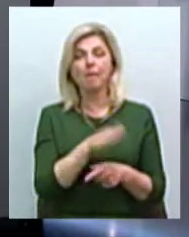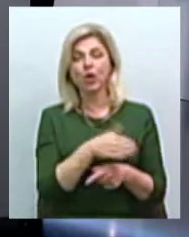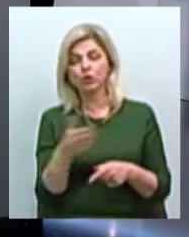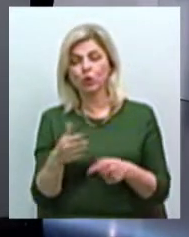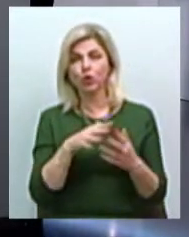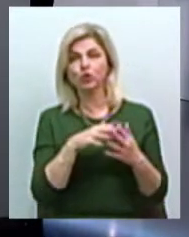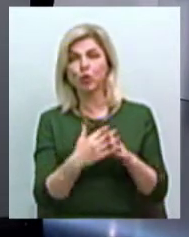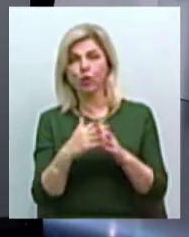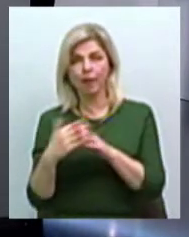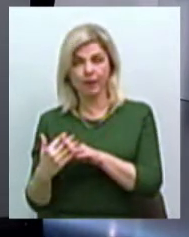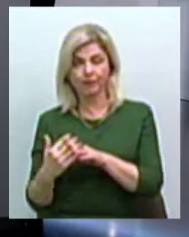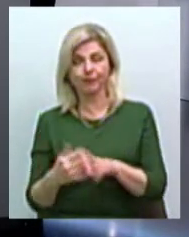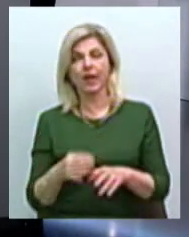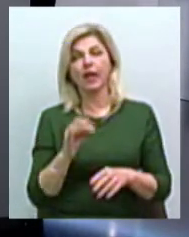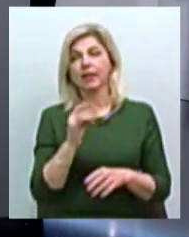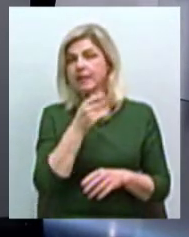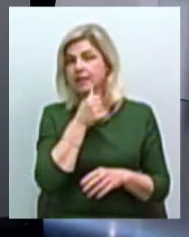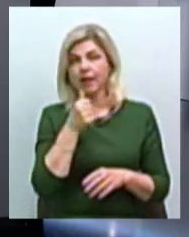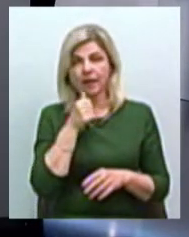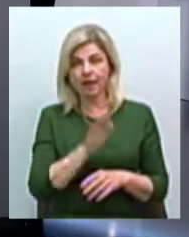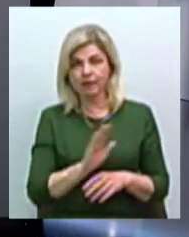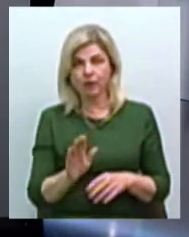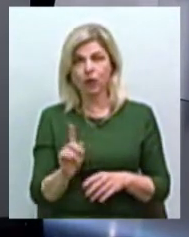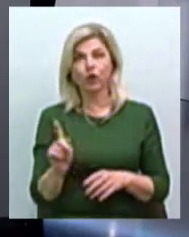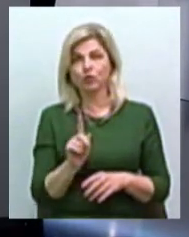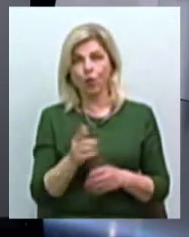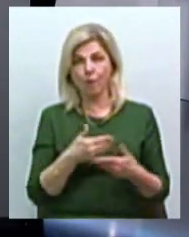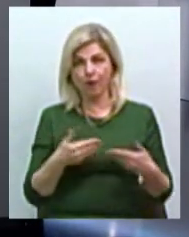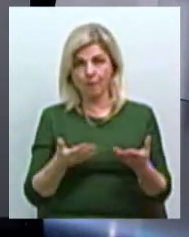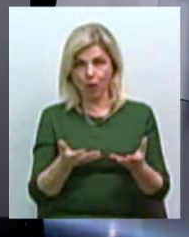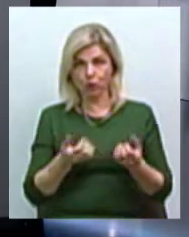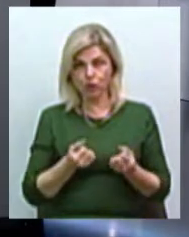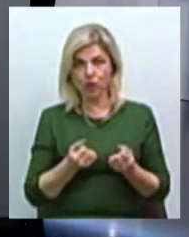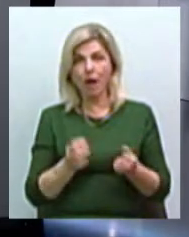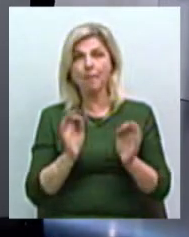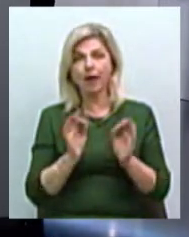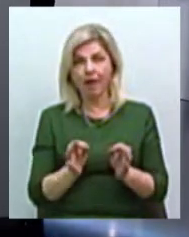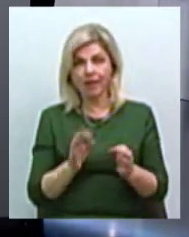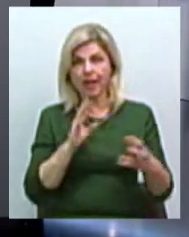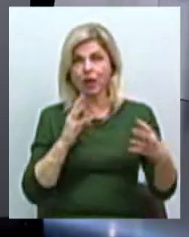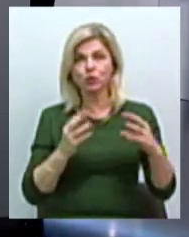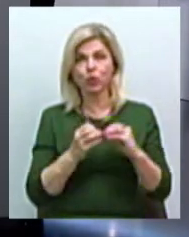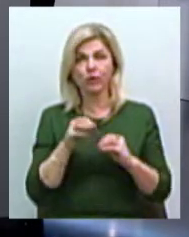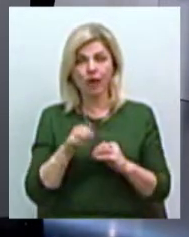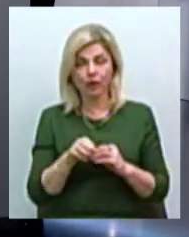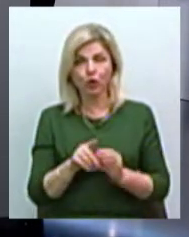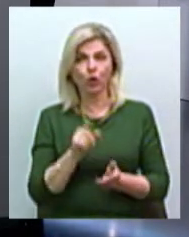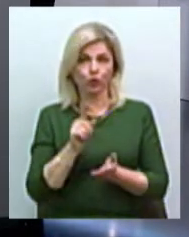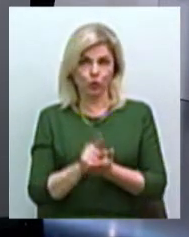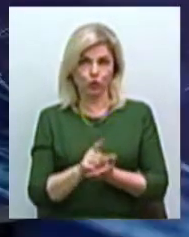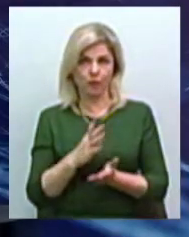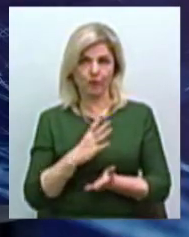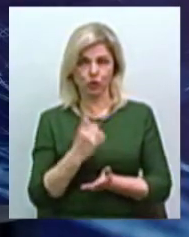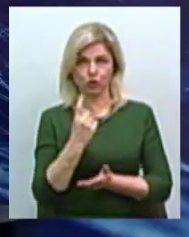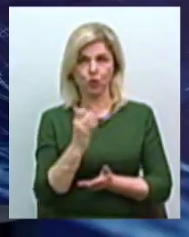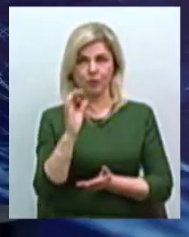об'єдненних громад. І вже не секрет для того, щоб ми получили правильний результат. Ми повинні бути 100%